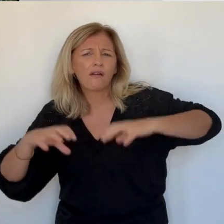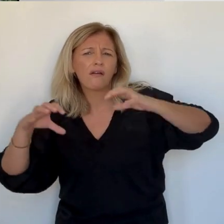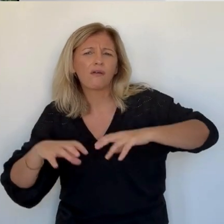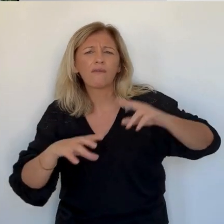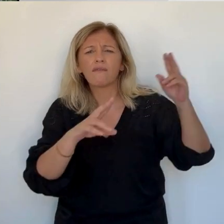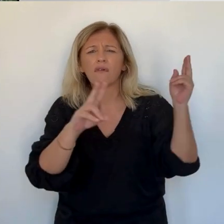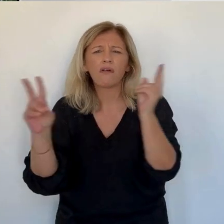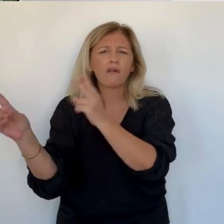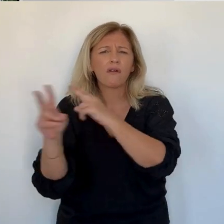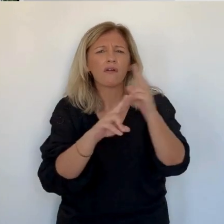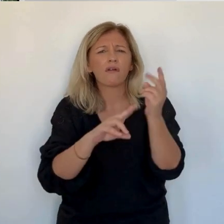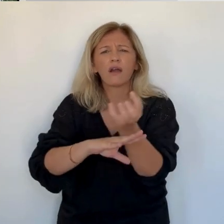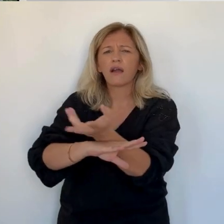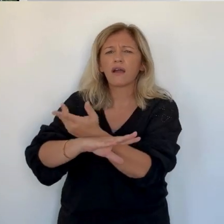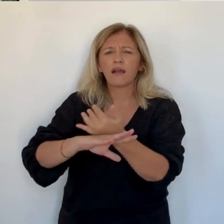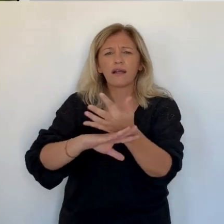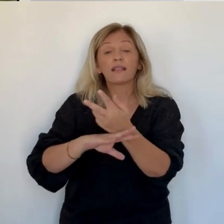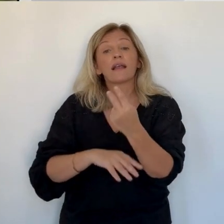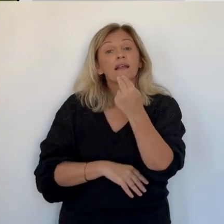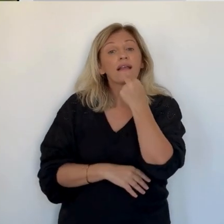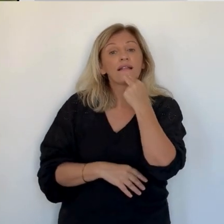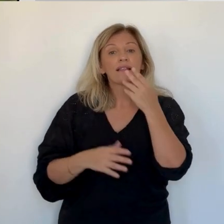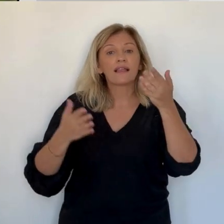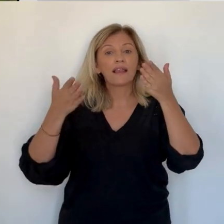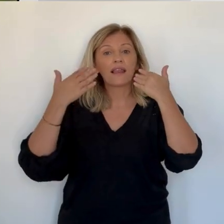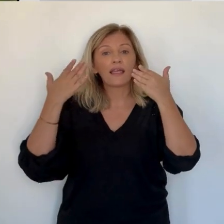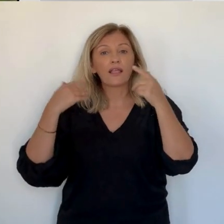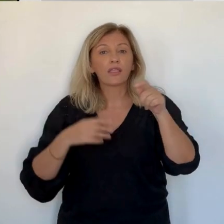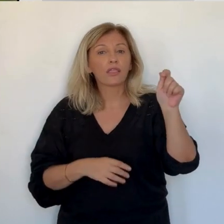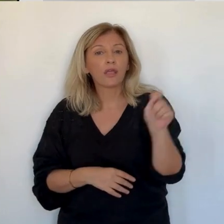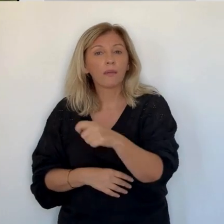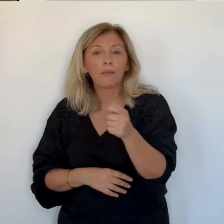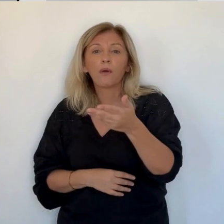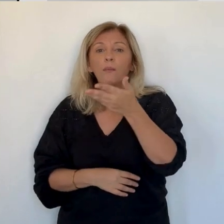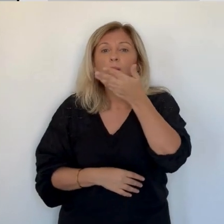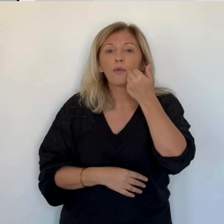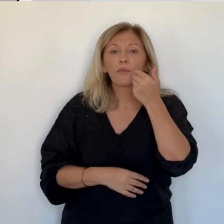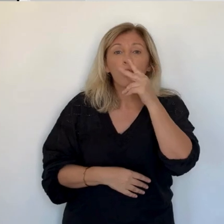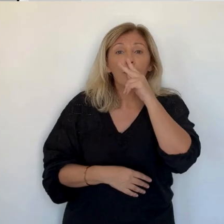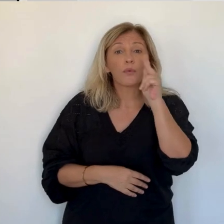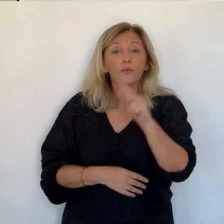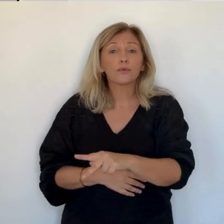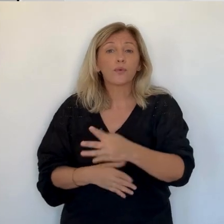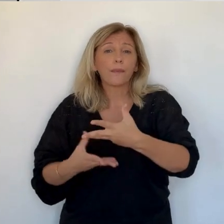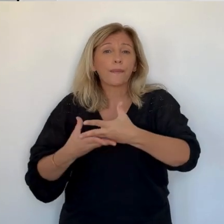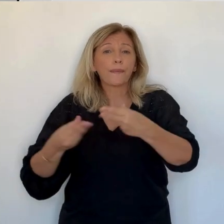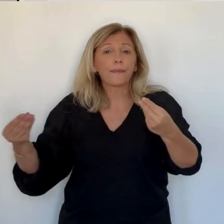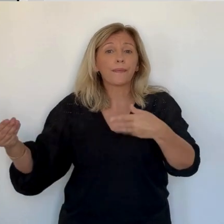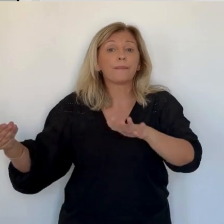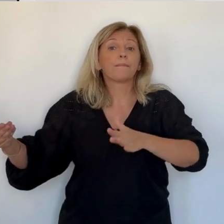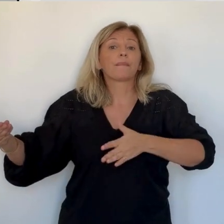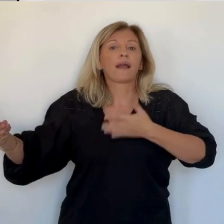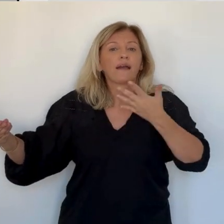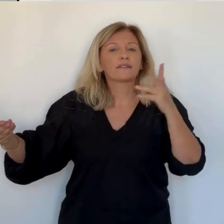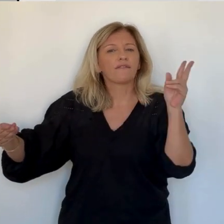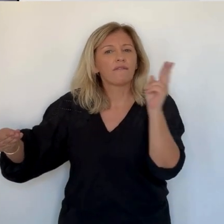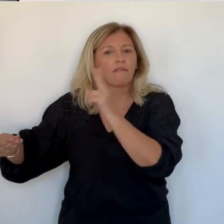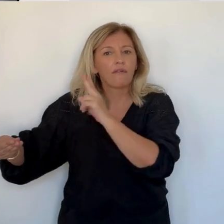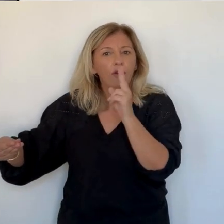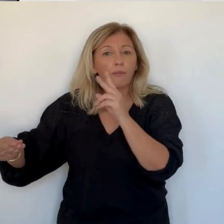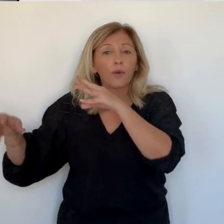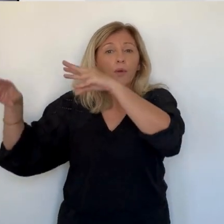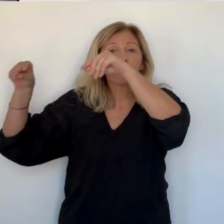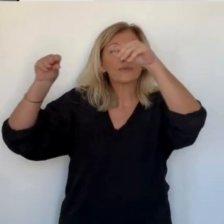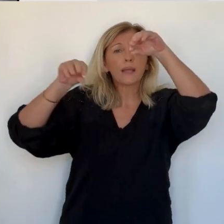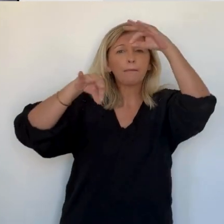éventuels intempéries, mais pollution, non, jamais. Une alerte pour averse violente et vent est tombée cet après-midi et cela devrait améliorer